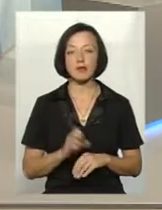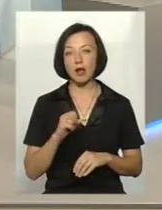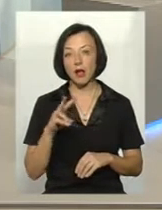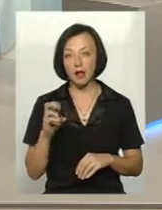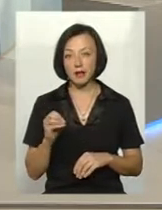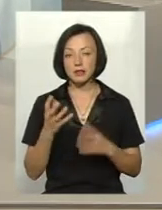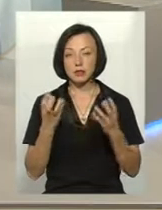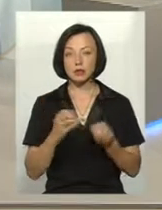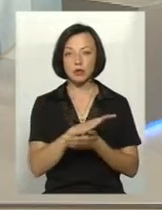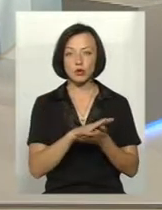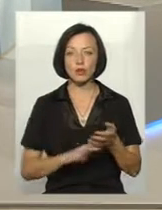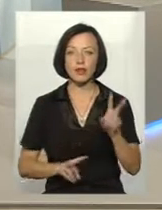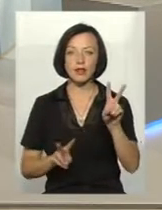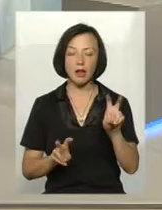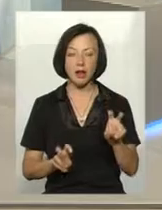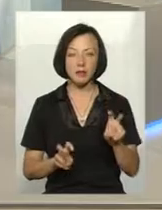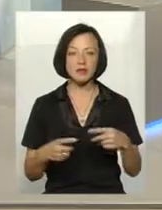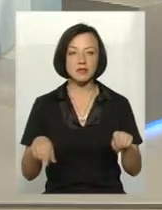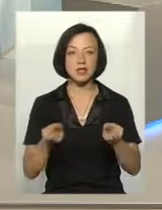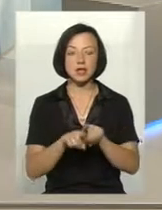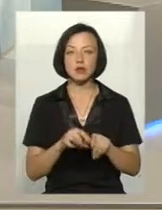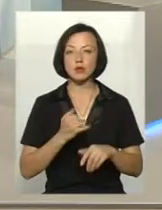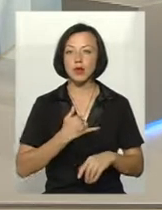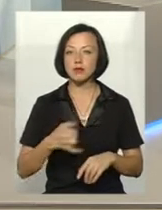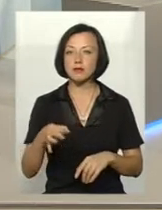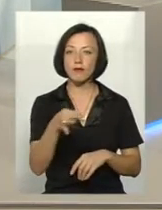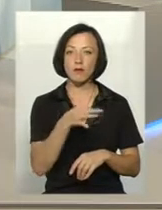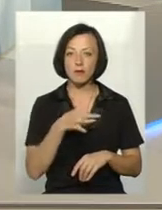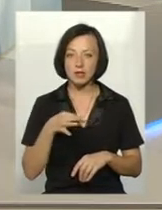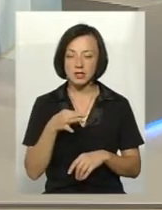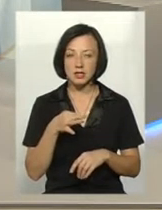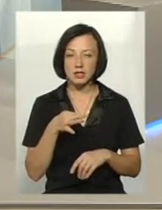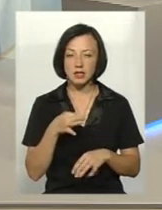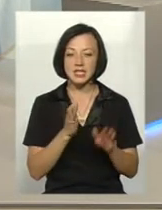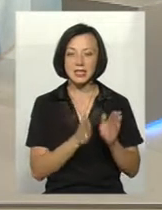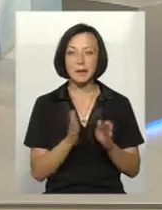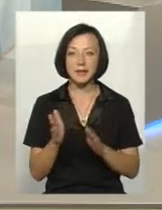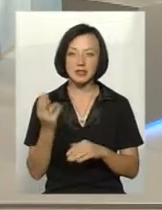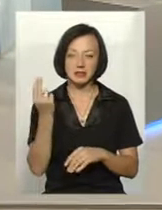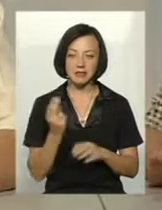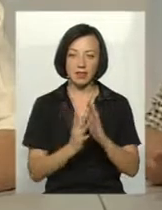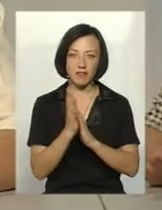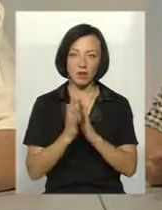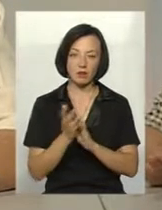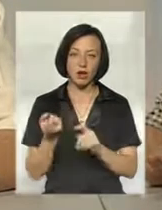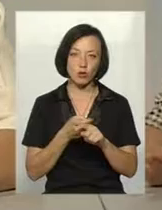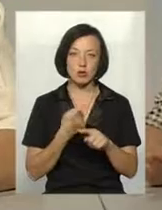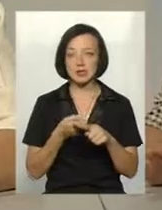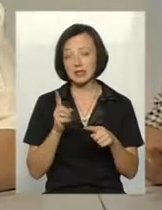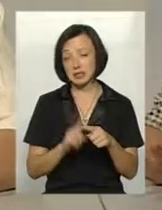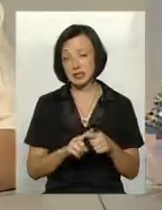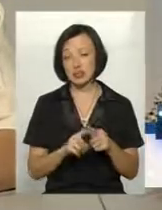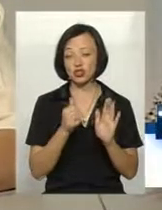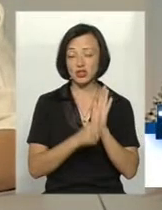заключити теми все-таки в нас в області стабільна цифра вирощування картоплі це в межах